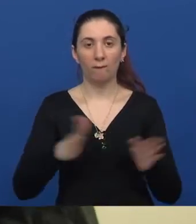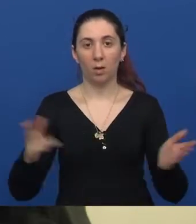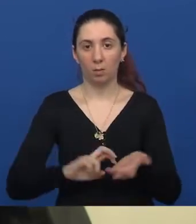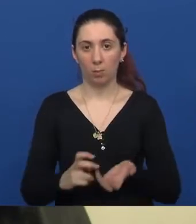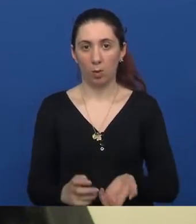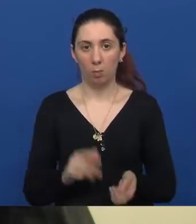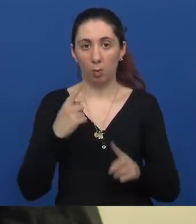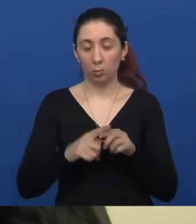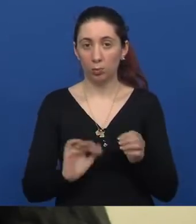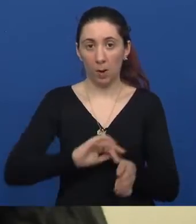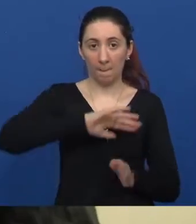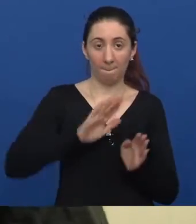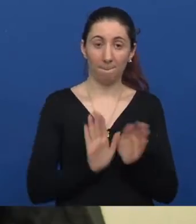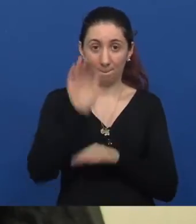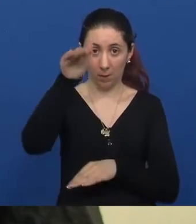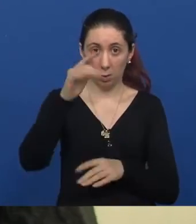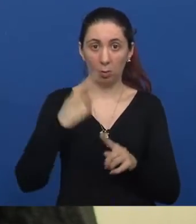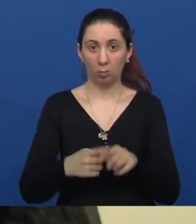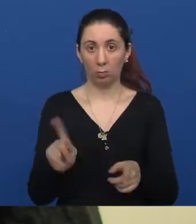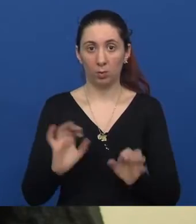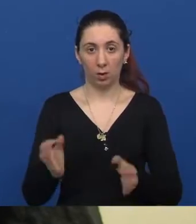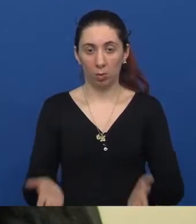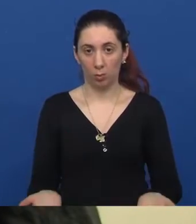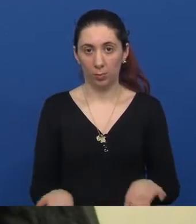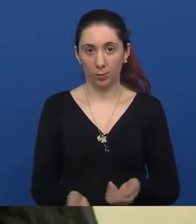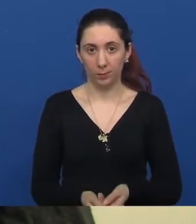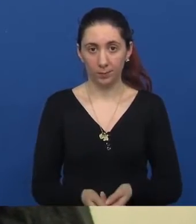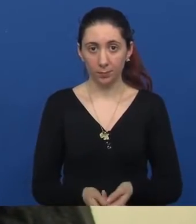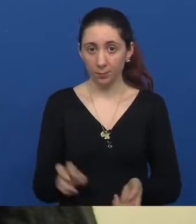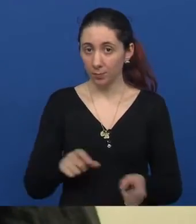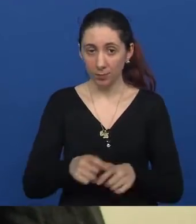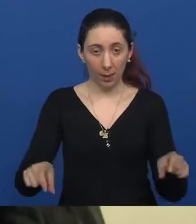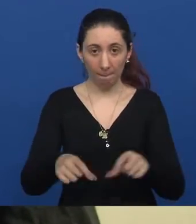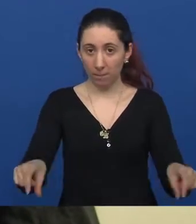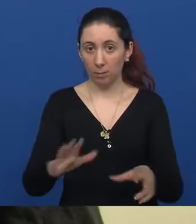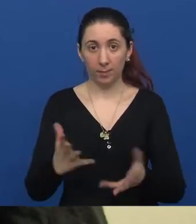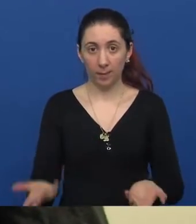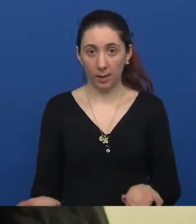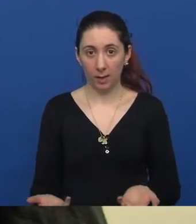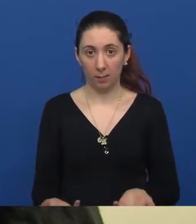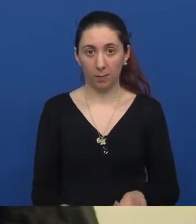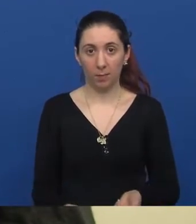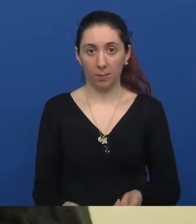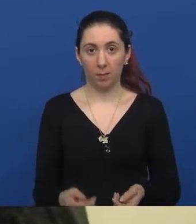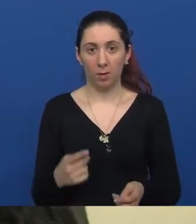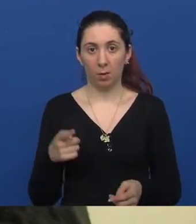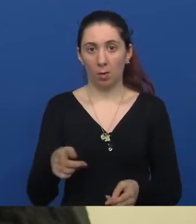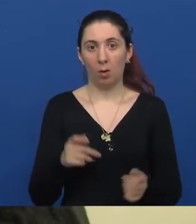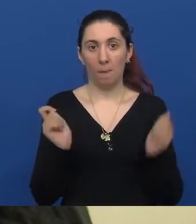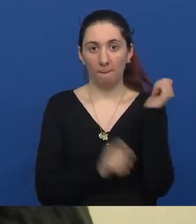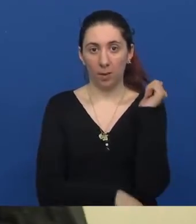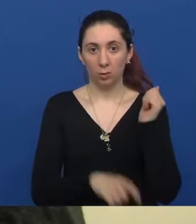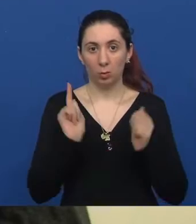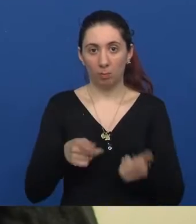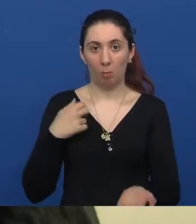je, kud je brdovito, tud je i nepristupačno. Dakle, nema ni pješačkog prijelaza? Nema pješačkog prijelaza, tako da u prekršaju moramo